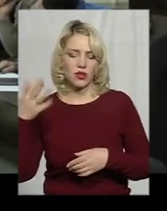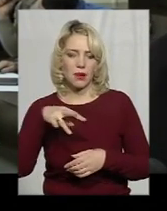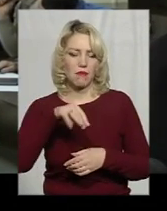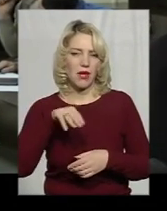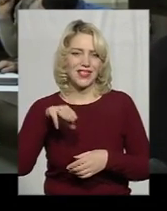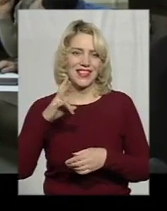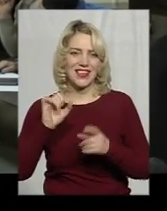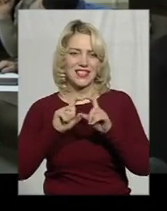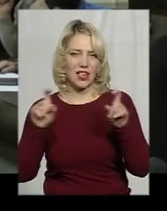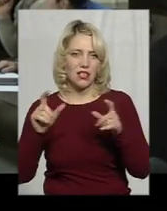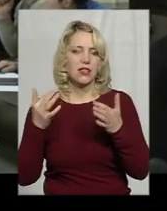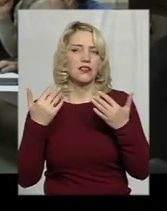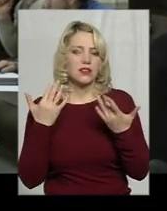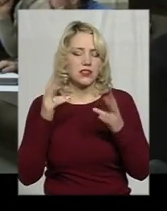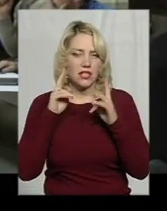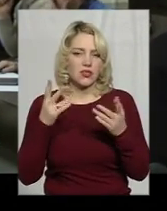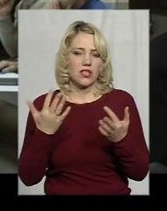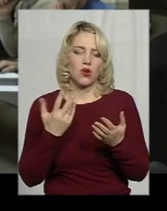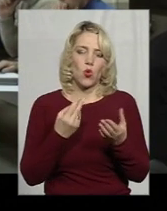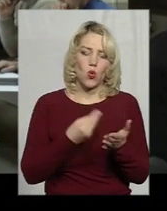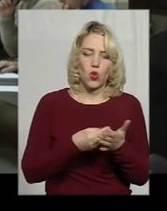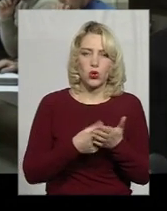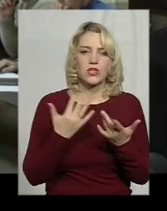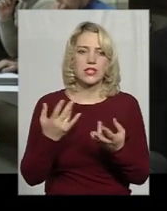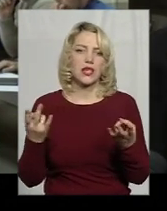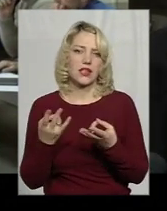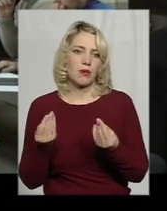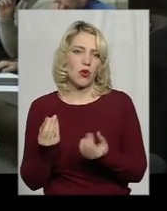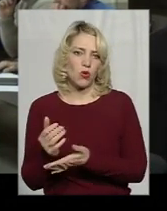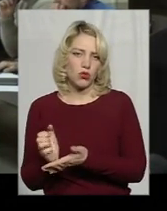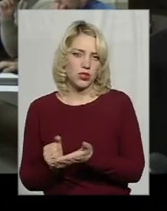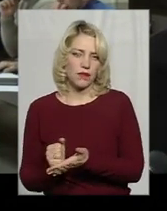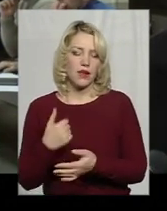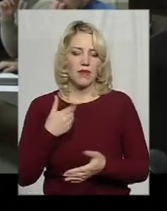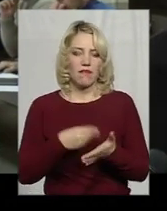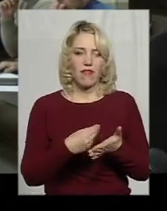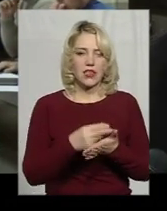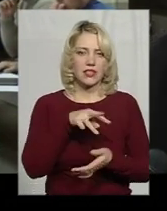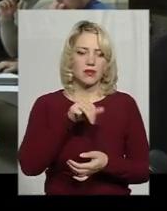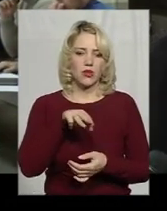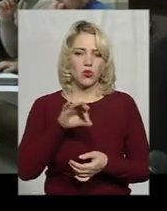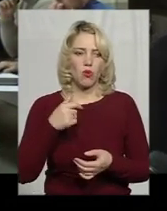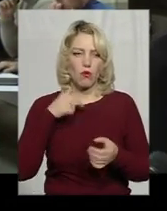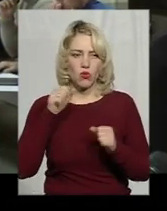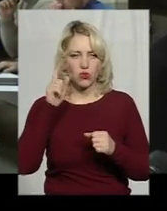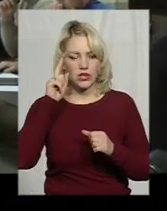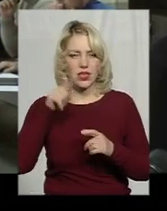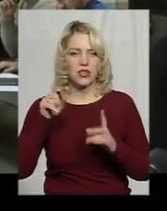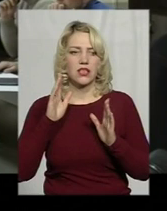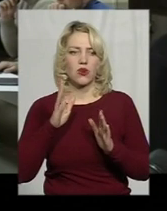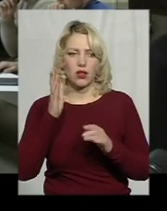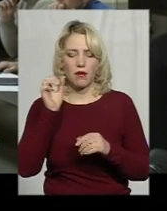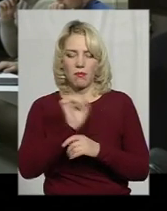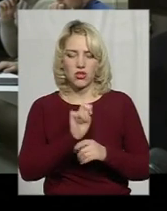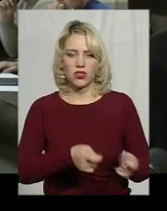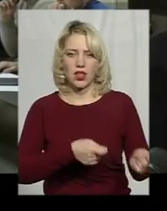Я не можу наперед знати, скільки що коштує і скільки мені потрібних грошей. Вартість розмитнення я можу знати тільки тоді, коли машина буде загнана на митницю.